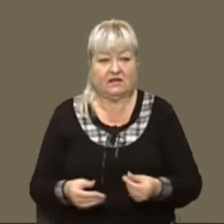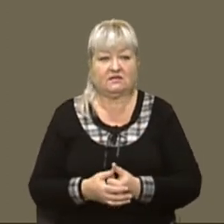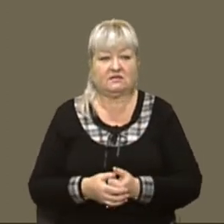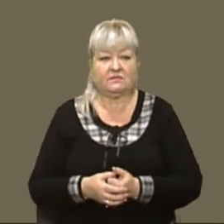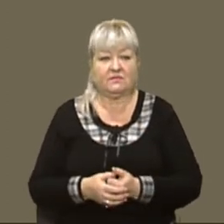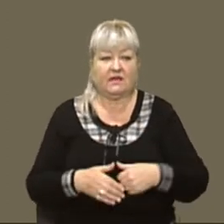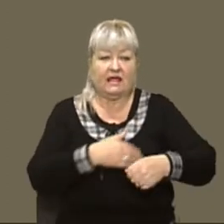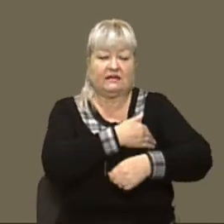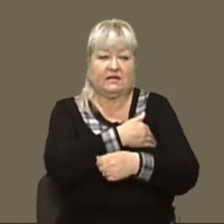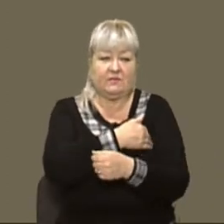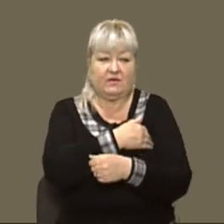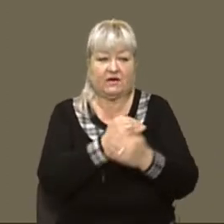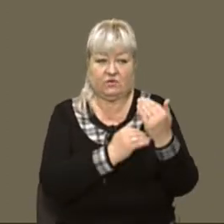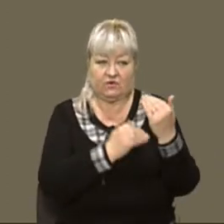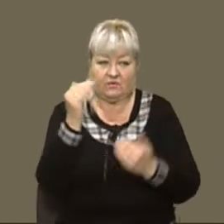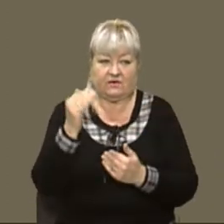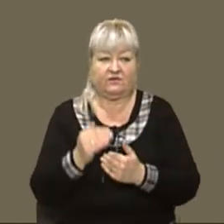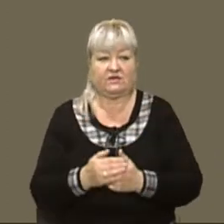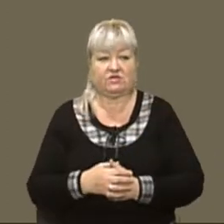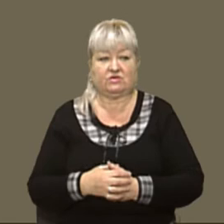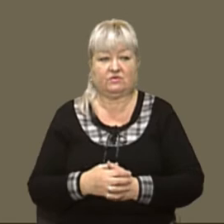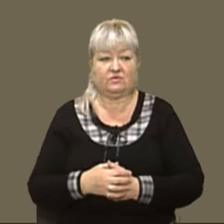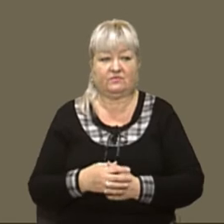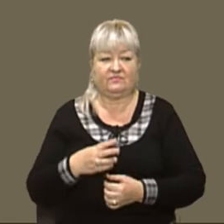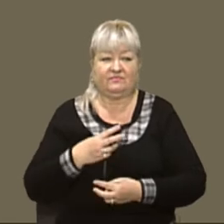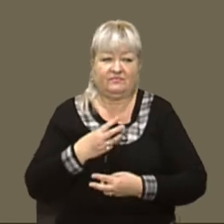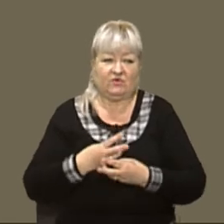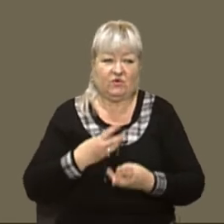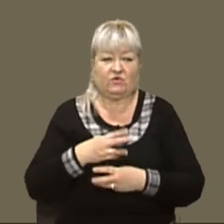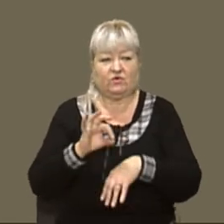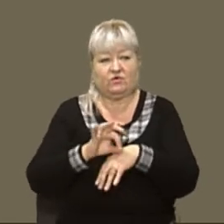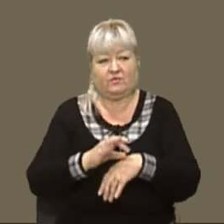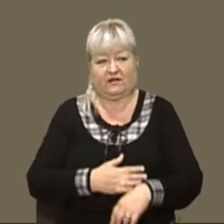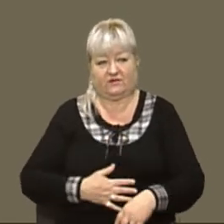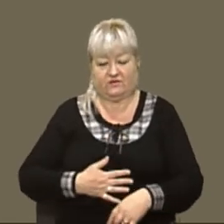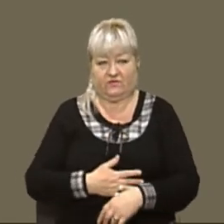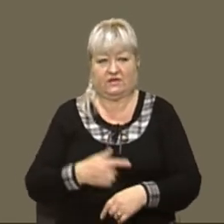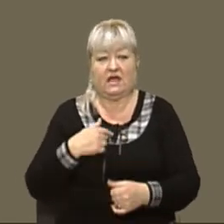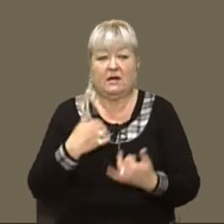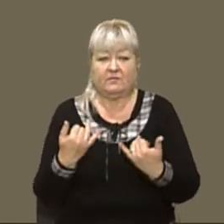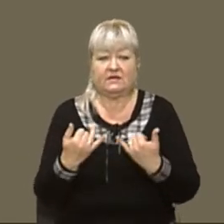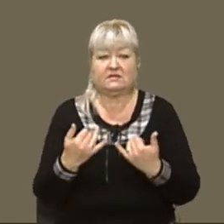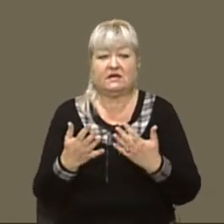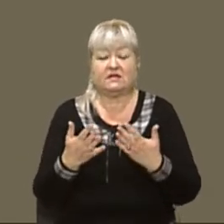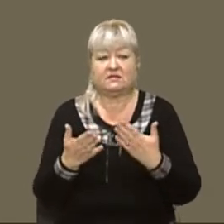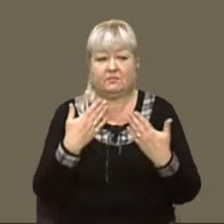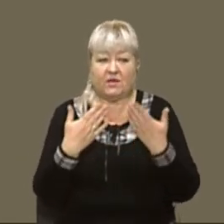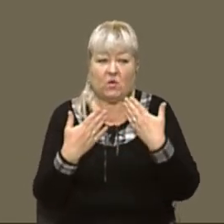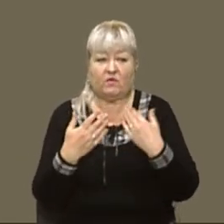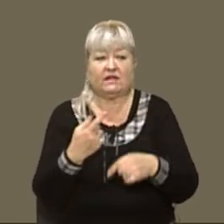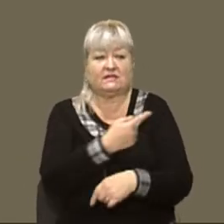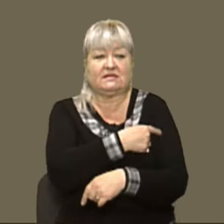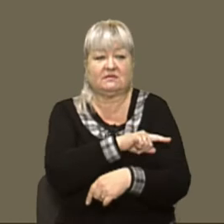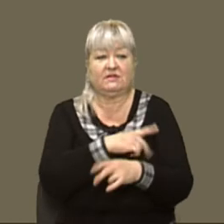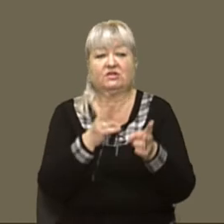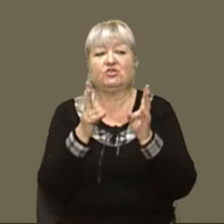тілець, температуру підвищену тіла, тушноту, біль в животі. Зараз тільки що ми спілкувалися з